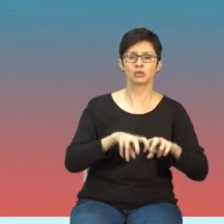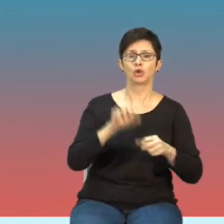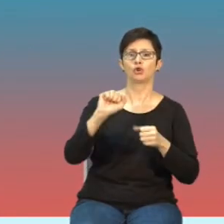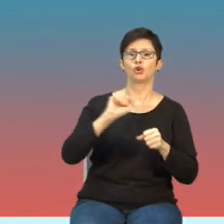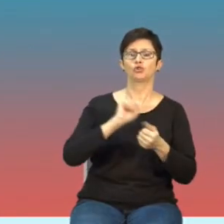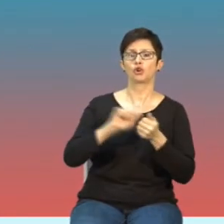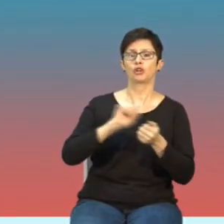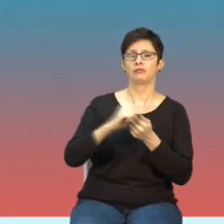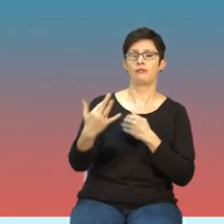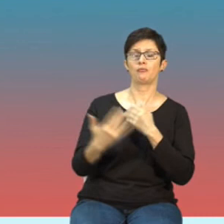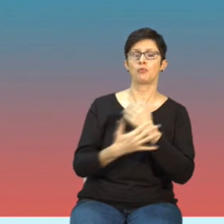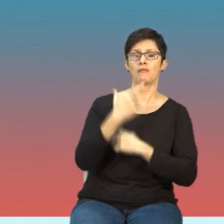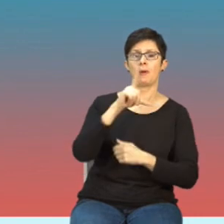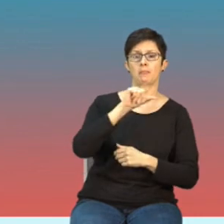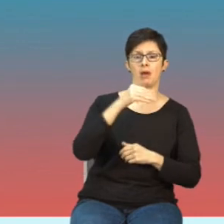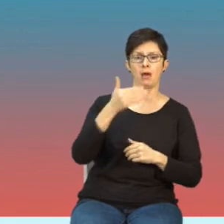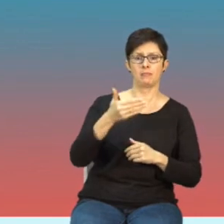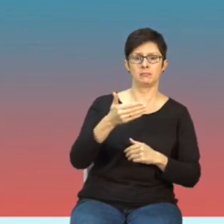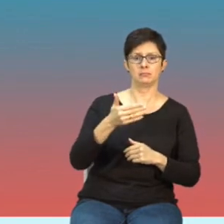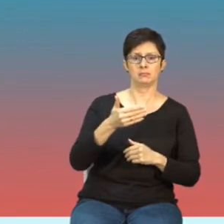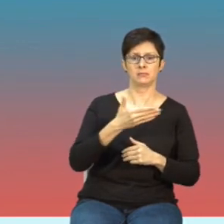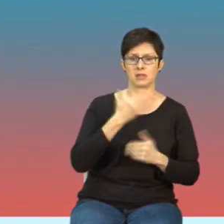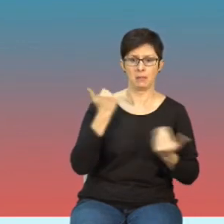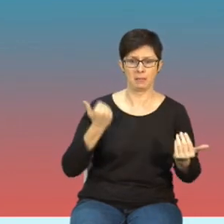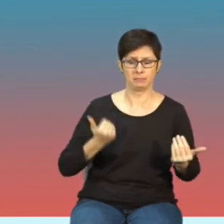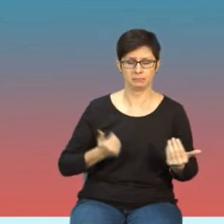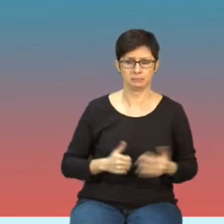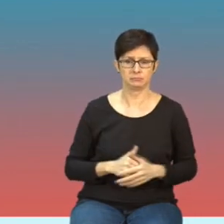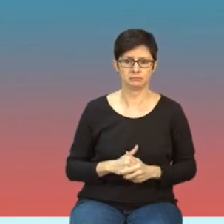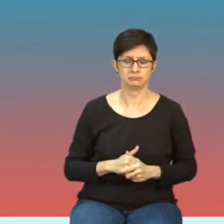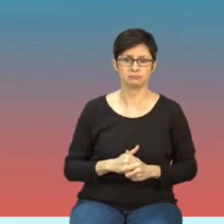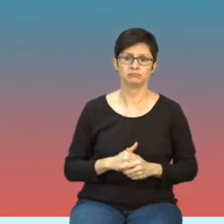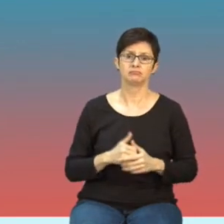elektromagnetycznych nie ma także podsumowując